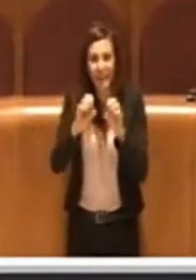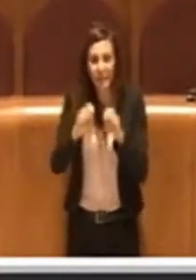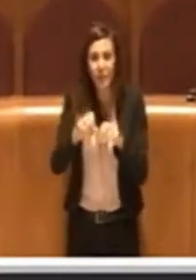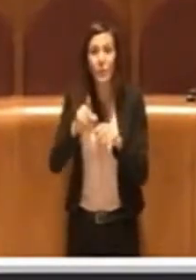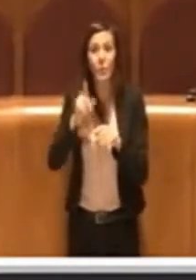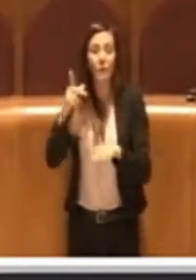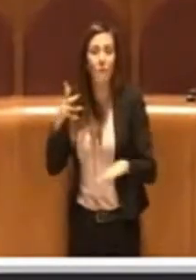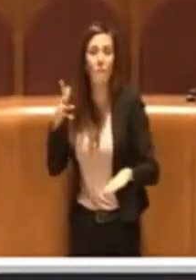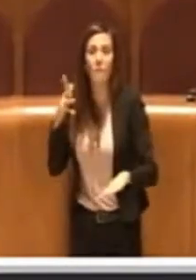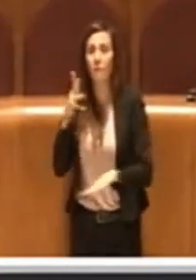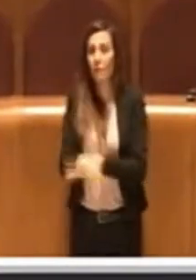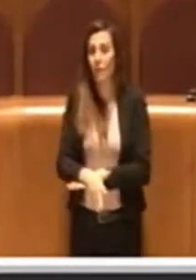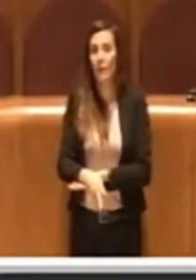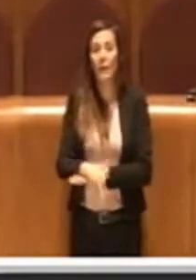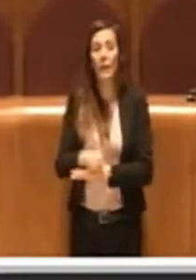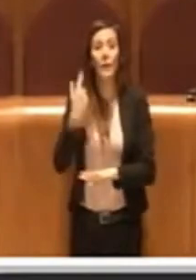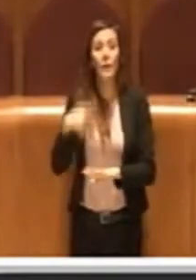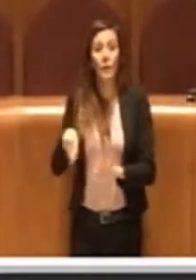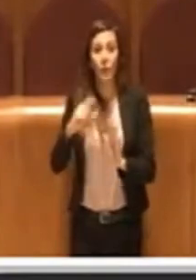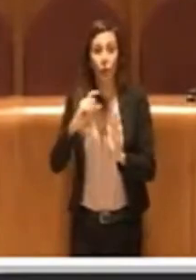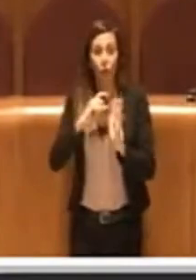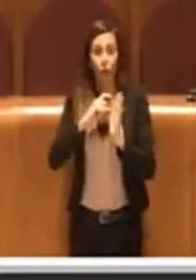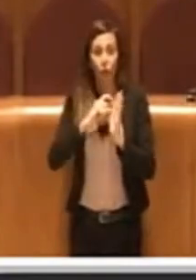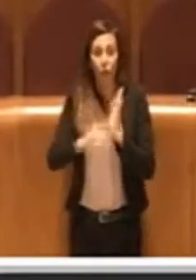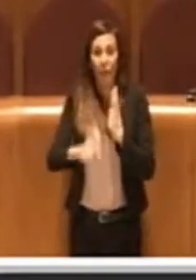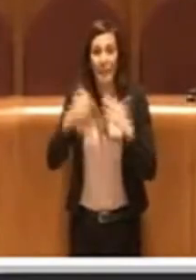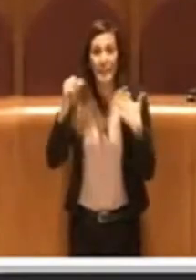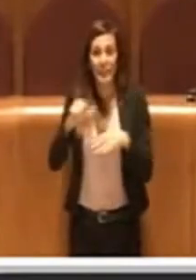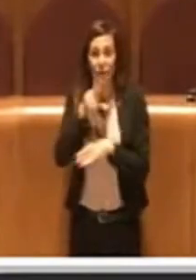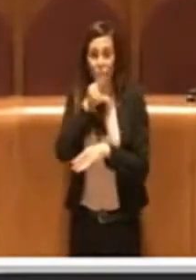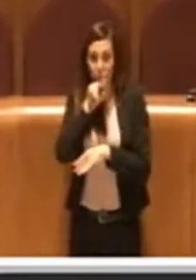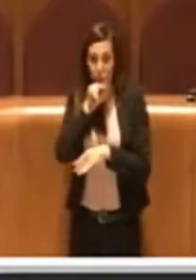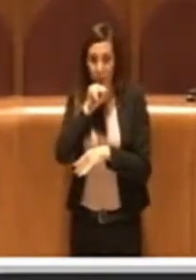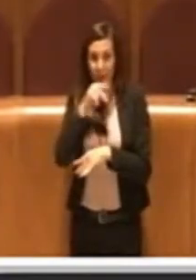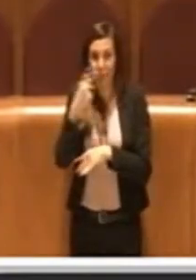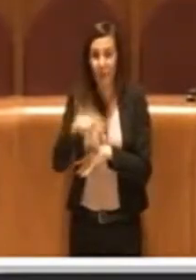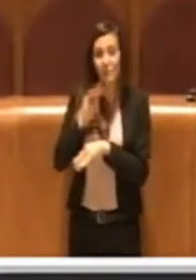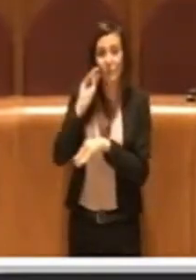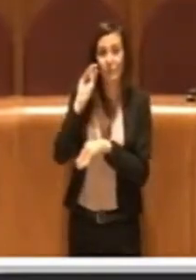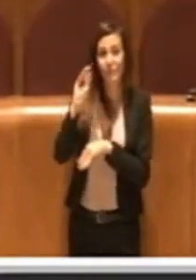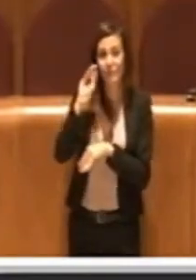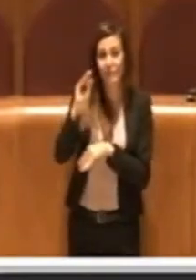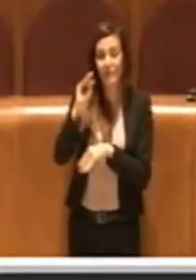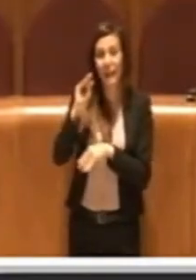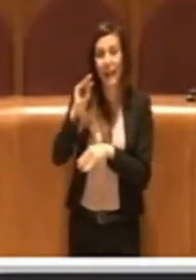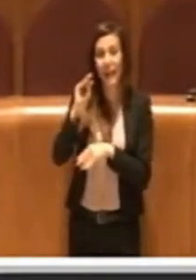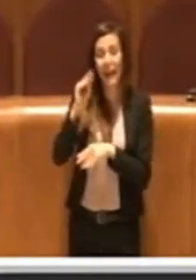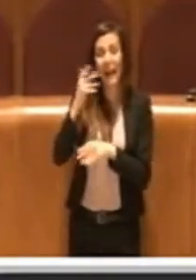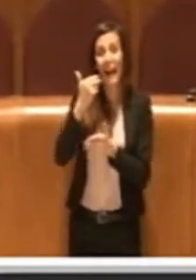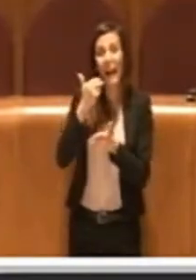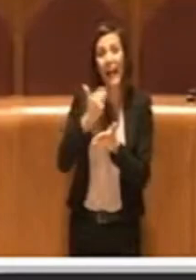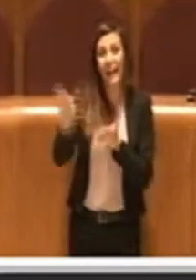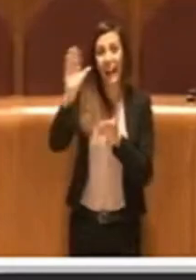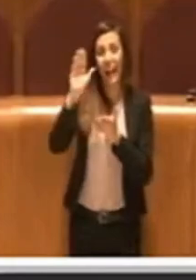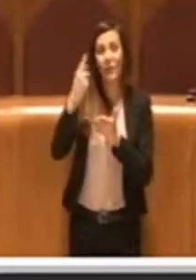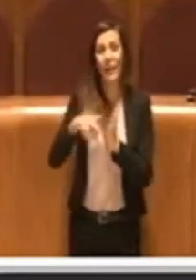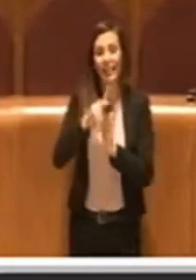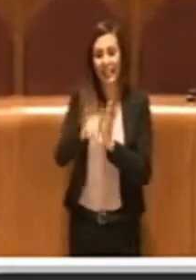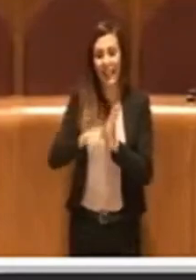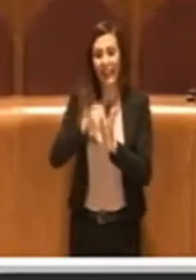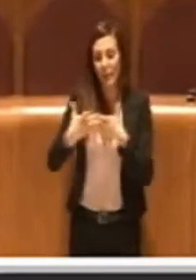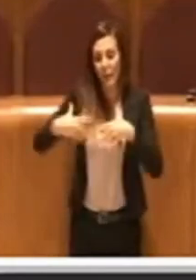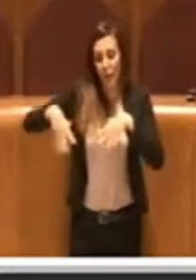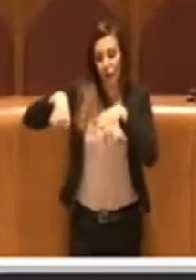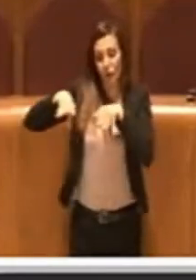con una nota del 16 marzo per richiedere la revoca in autototela della delibera di giunta